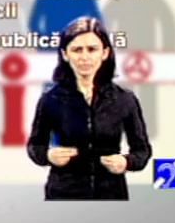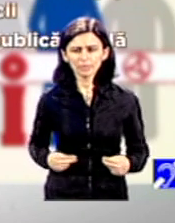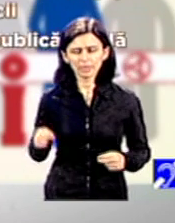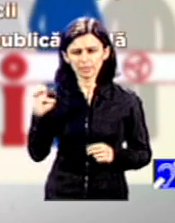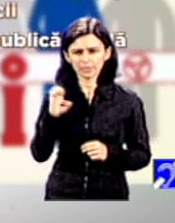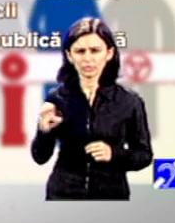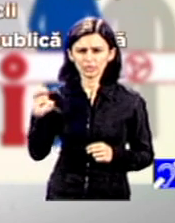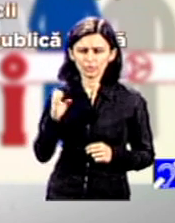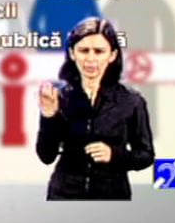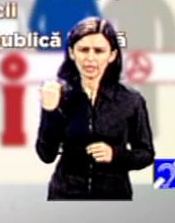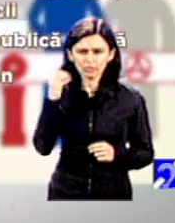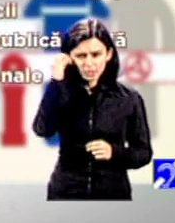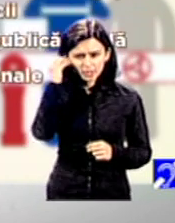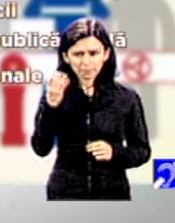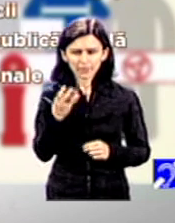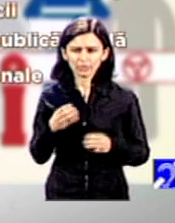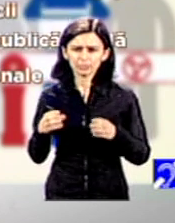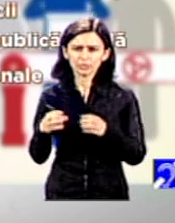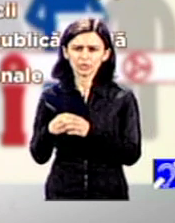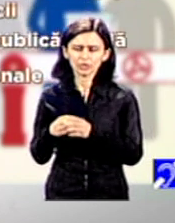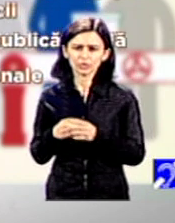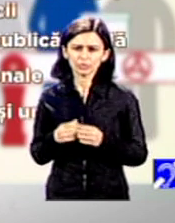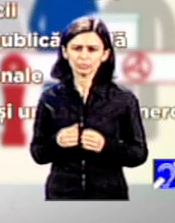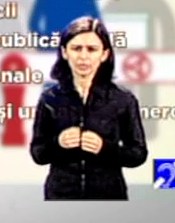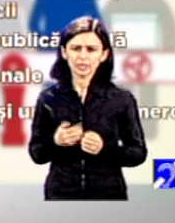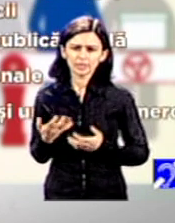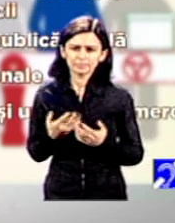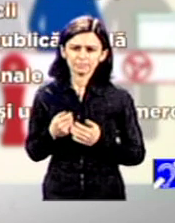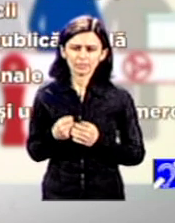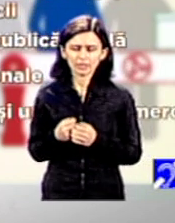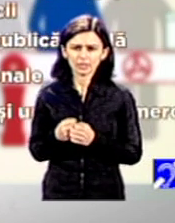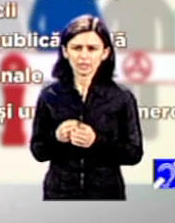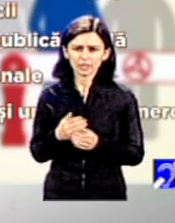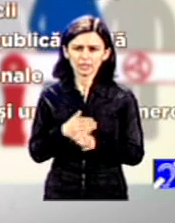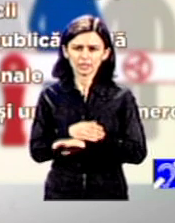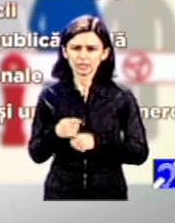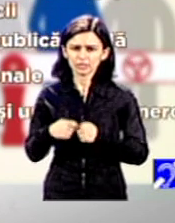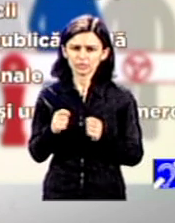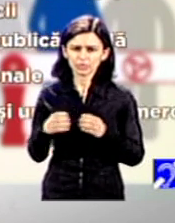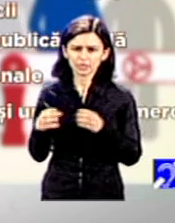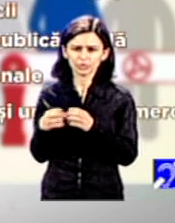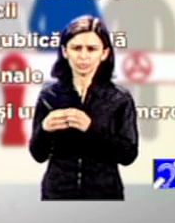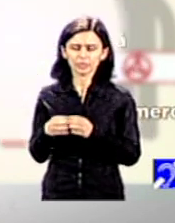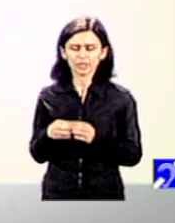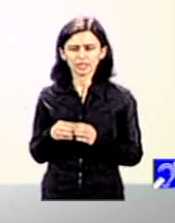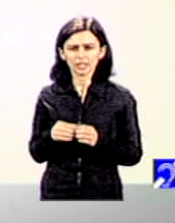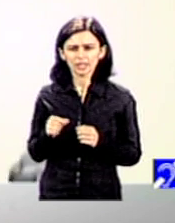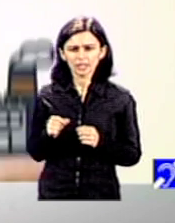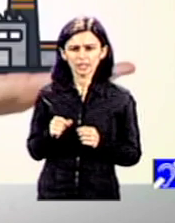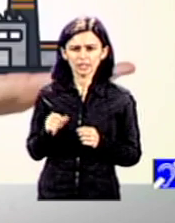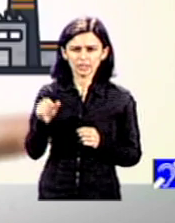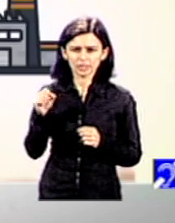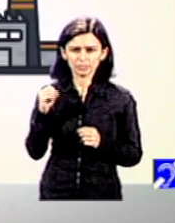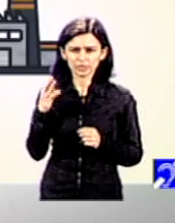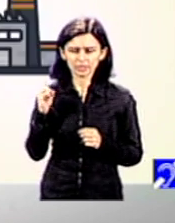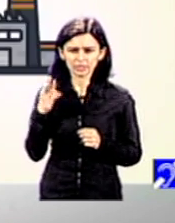creat un intergrup care e orizontal și traversează toate grupurile politice, un intergrup pentru drepturile personale cu